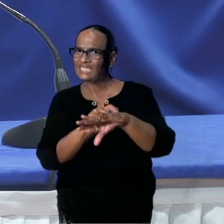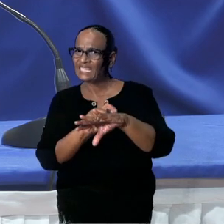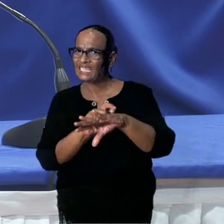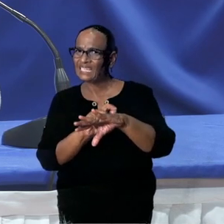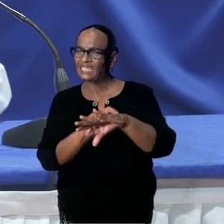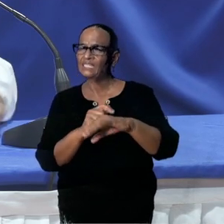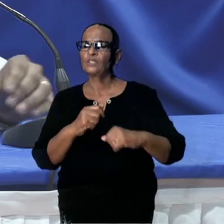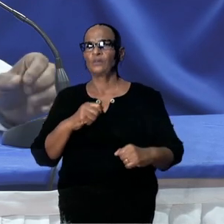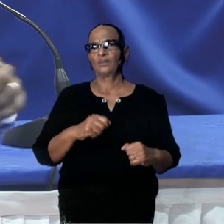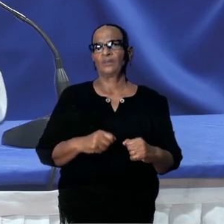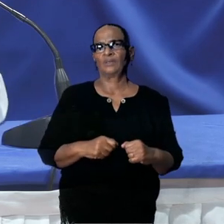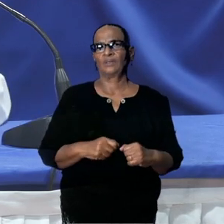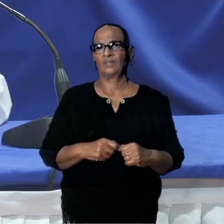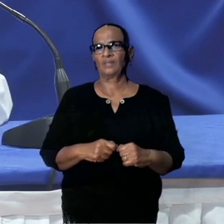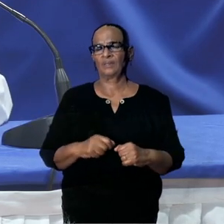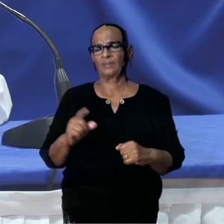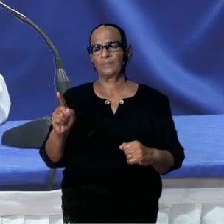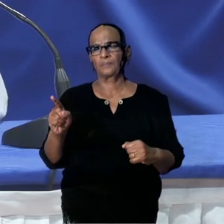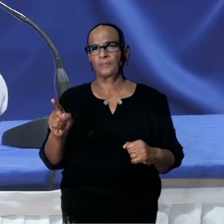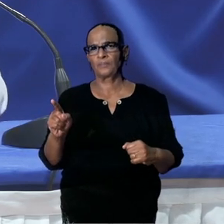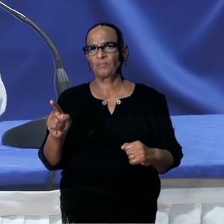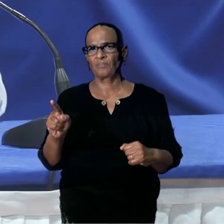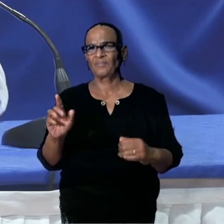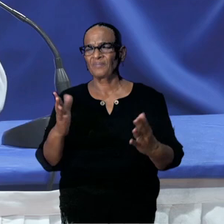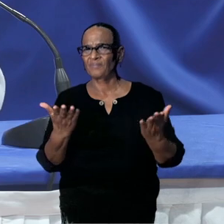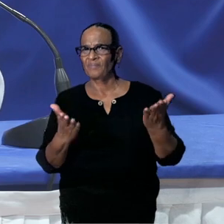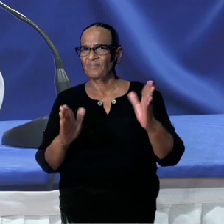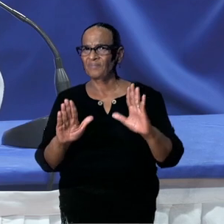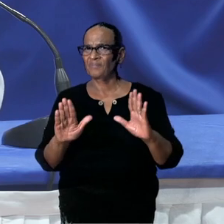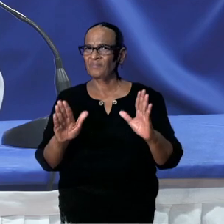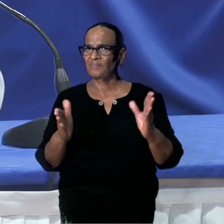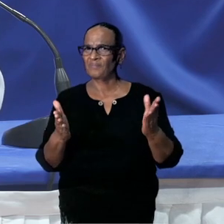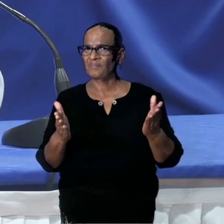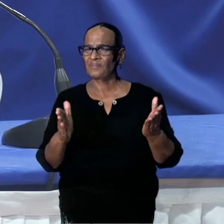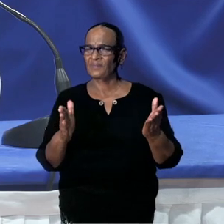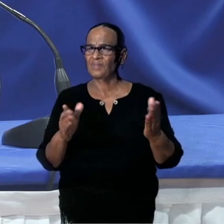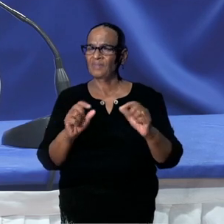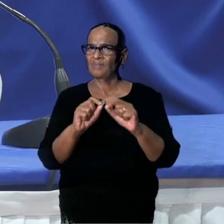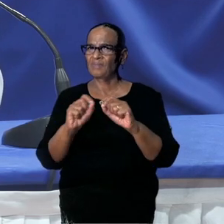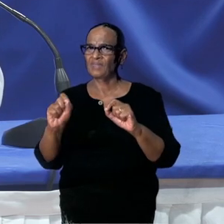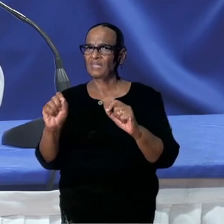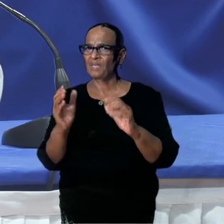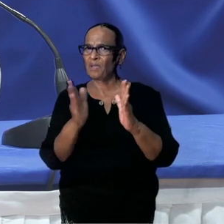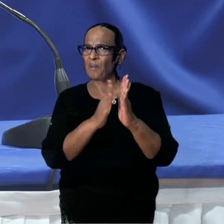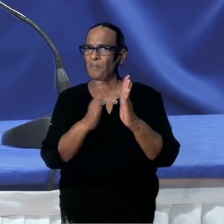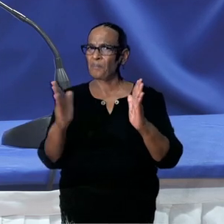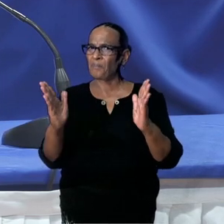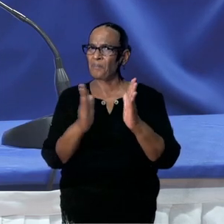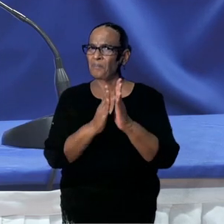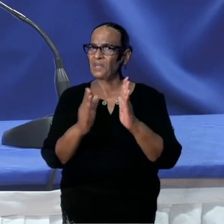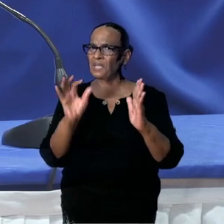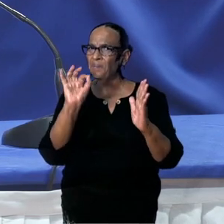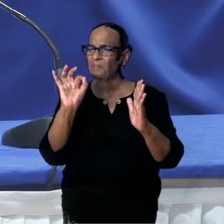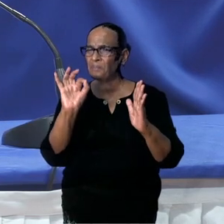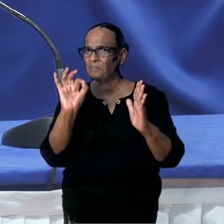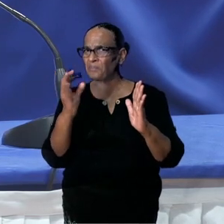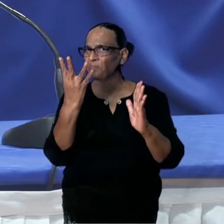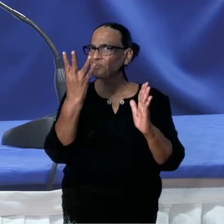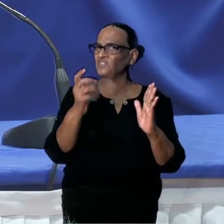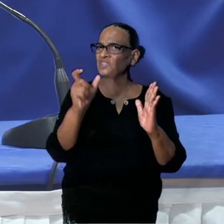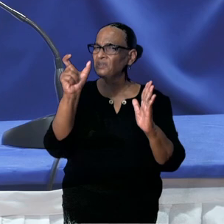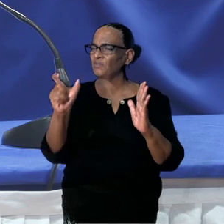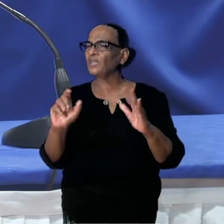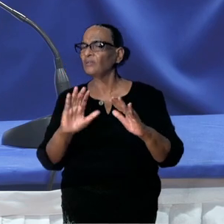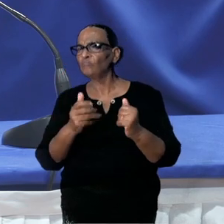AstraZeneca vaccin is vier weken. Er is wel een traject. Een periode is niet exact vier weken. Vier weken is